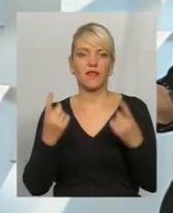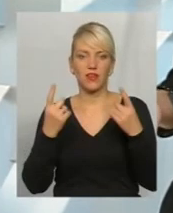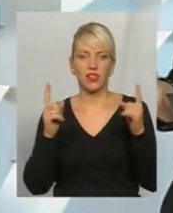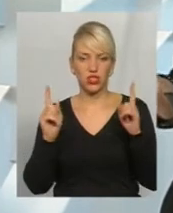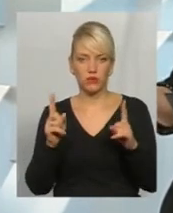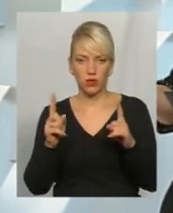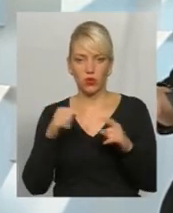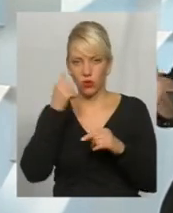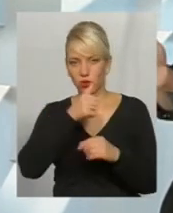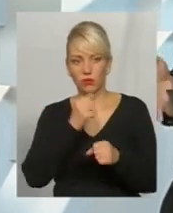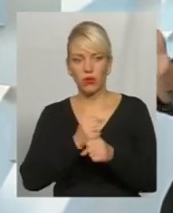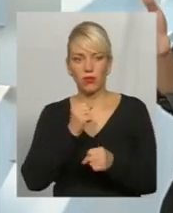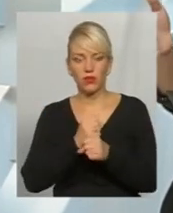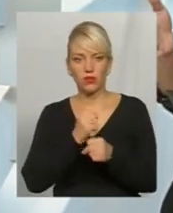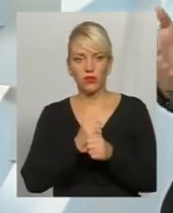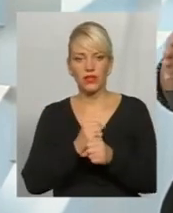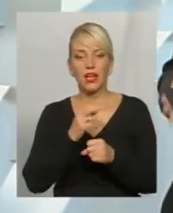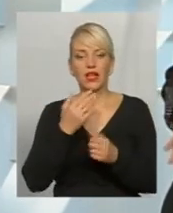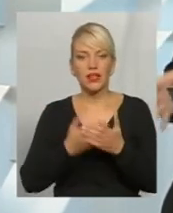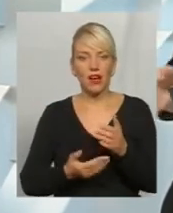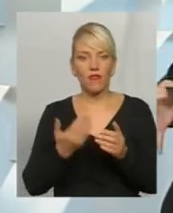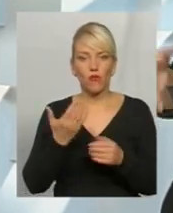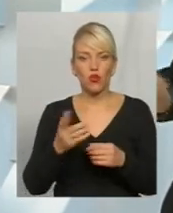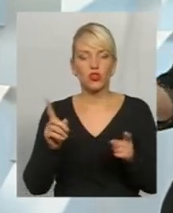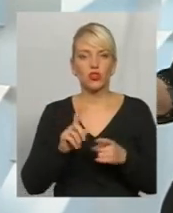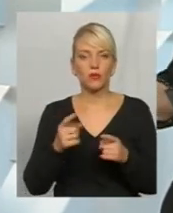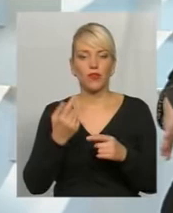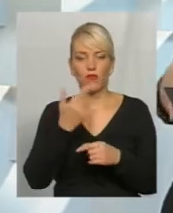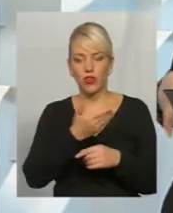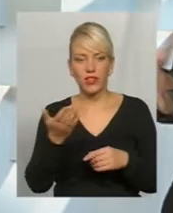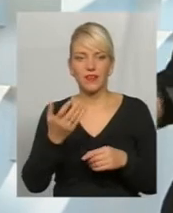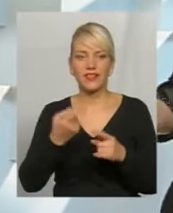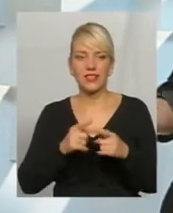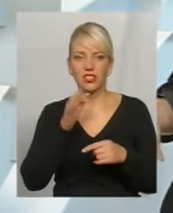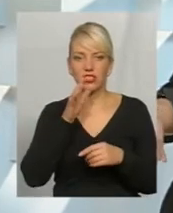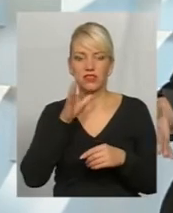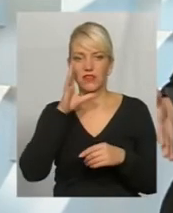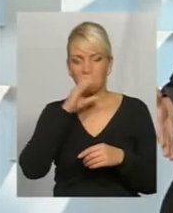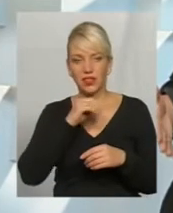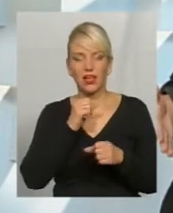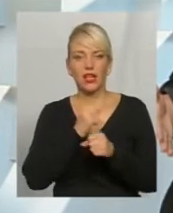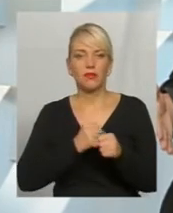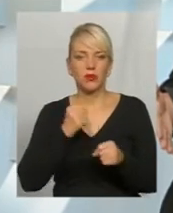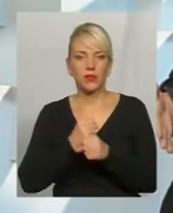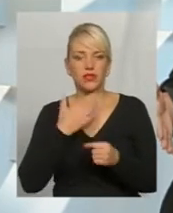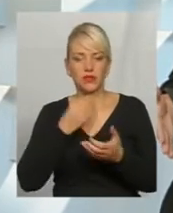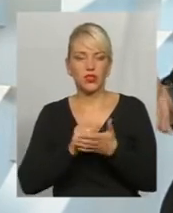пропрацювати. Так от, щоб вони в цей час встигли ще дозаробити до своєї пенсії.